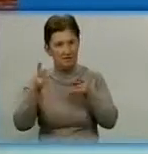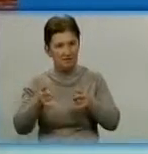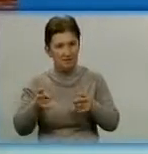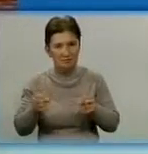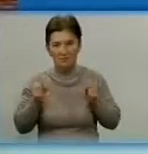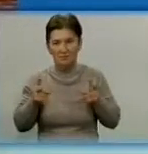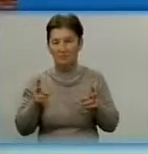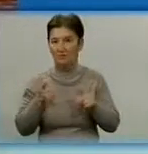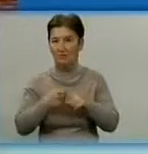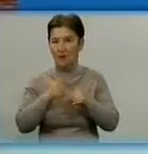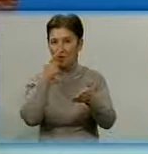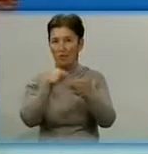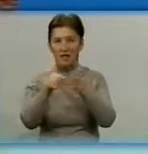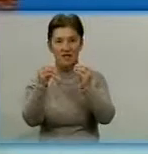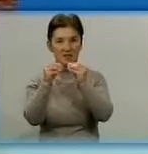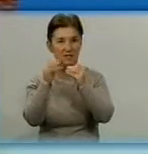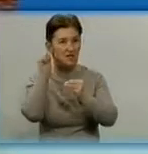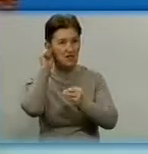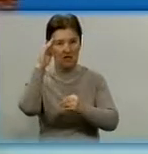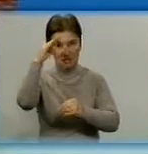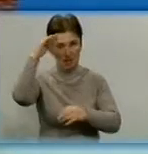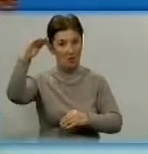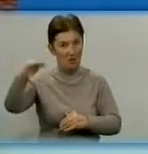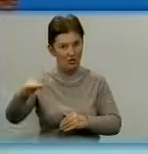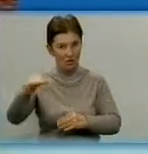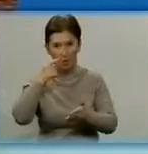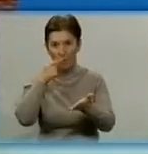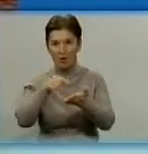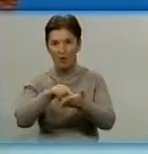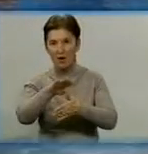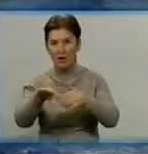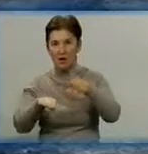Під колесо авто потрапив 10-річний хлопчик. Деталі в сюжеті Віри Шестакової.